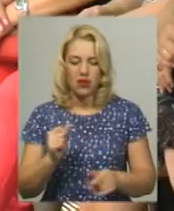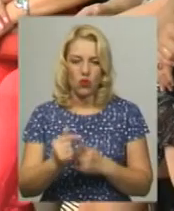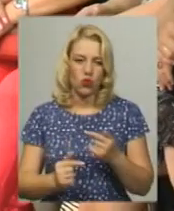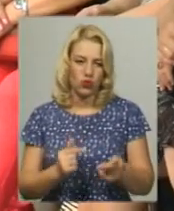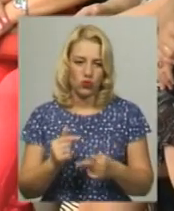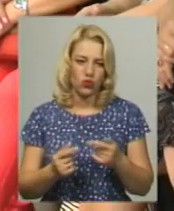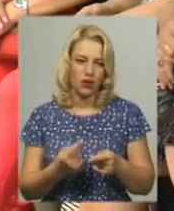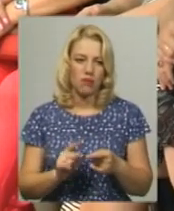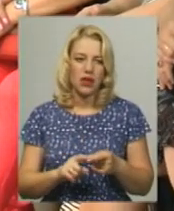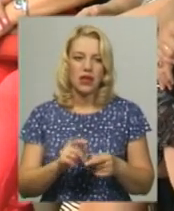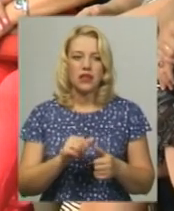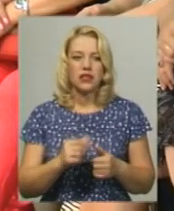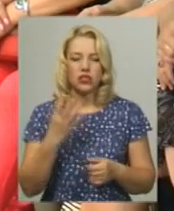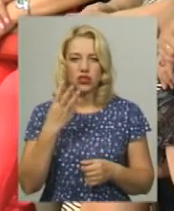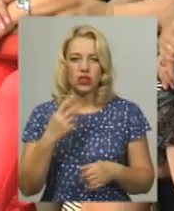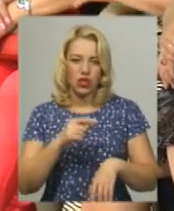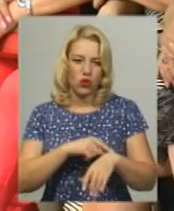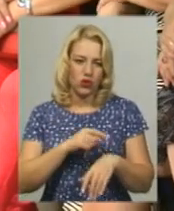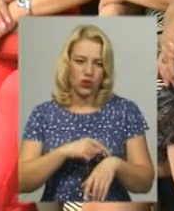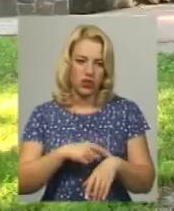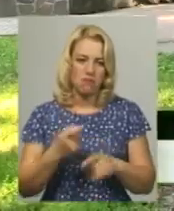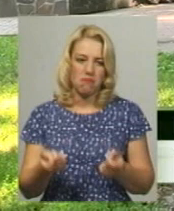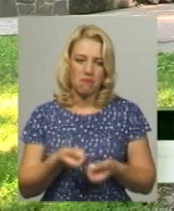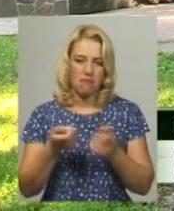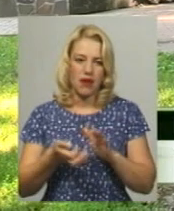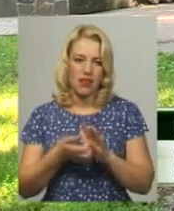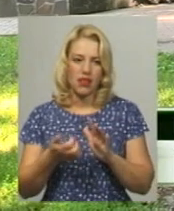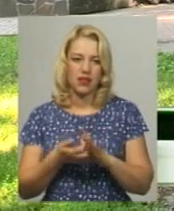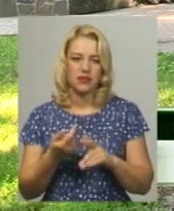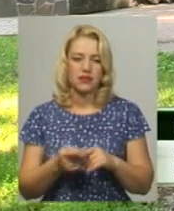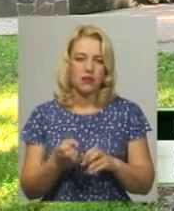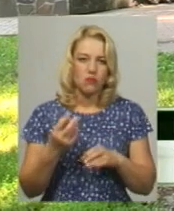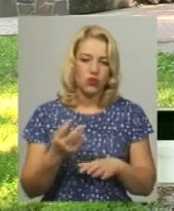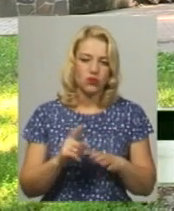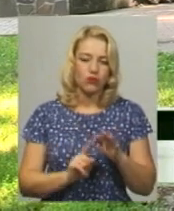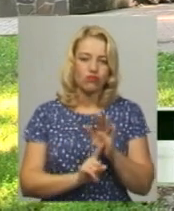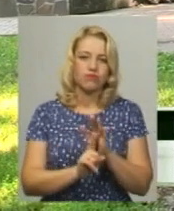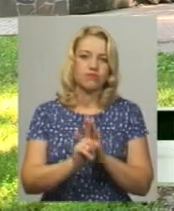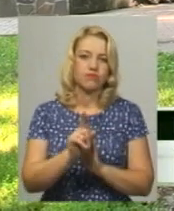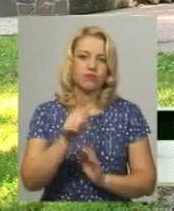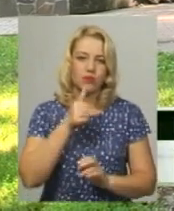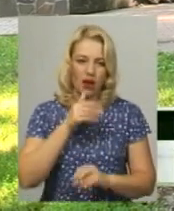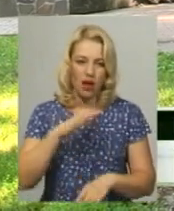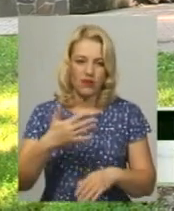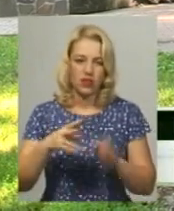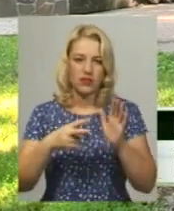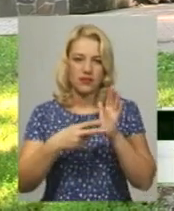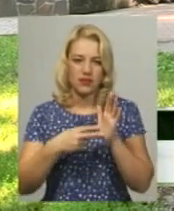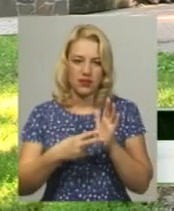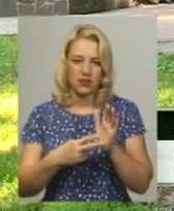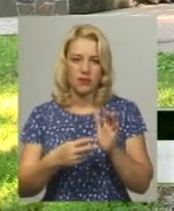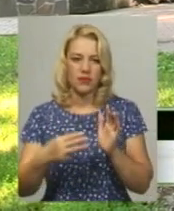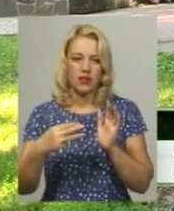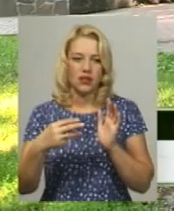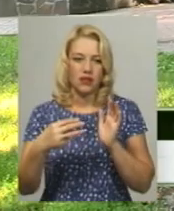Олюшня каже, відведених 4 годин танцюристам замало. Це розкачка йде, а потім в 7 годин, пів, сьомої навіть,